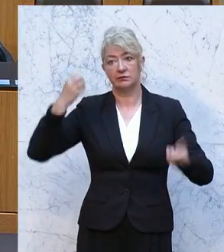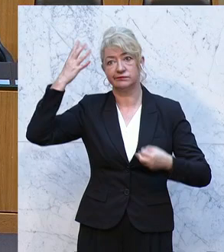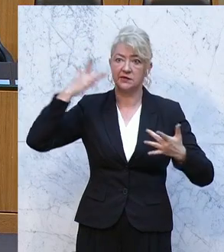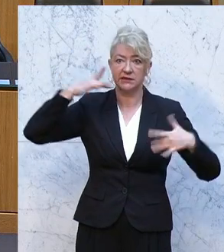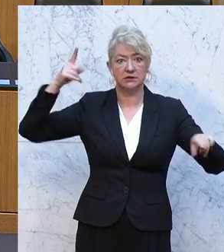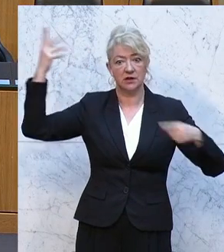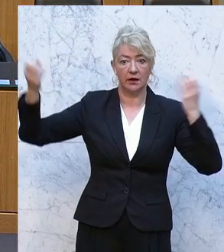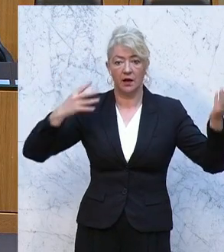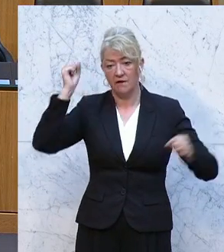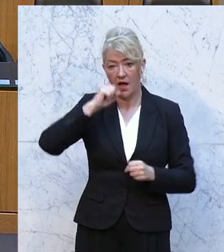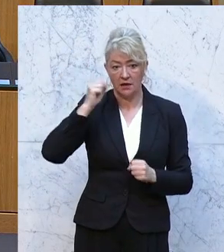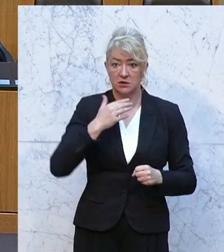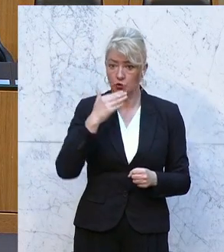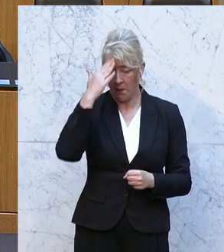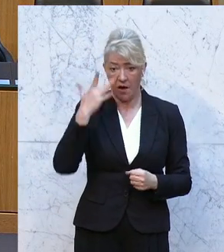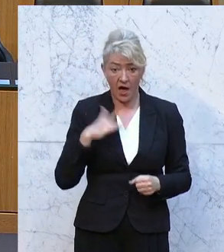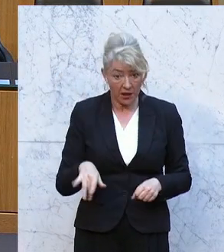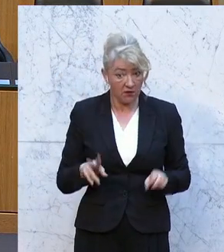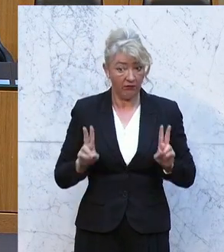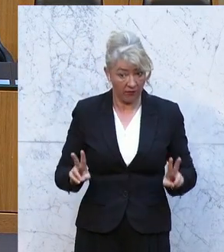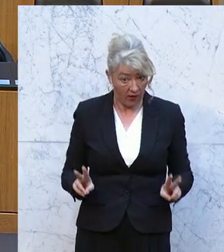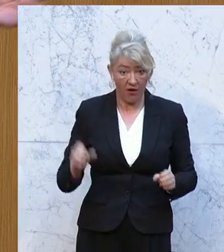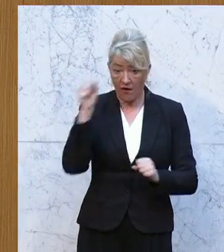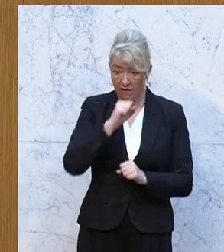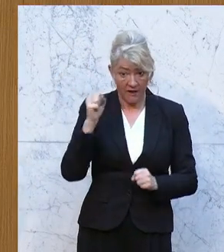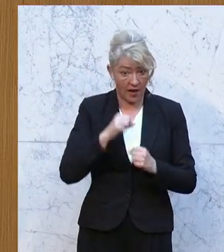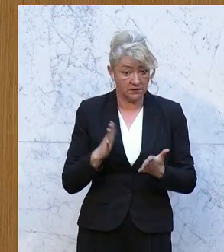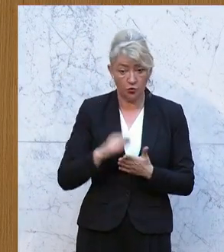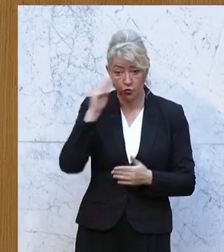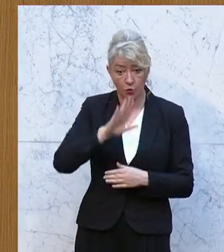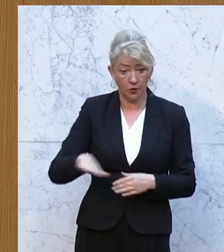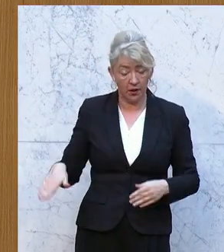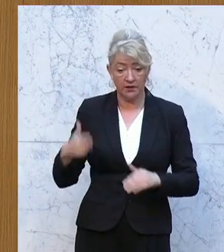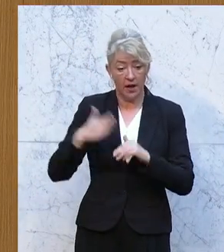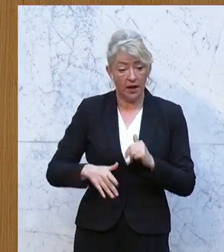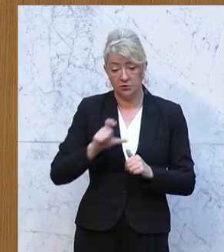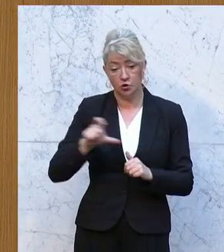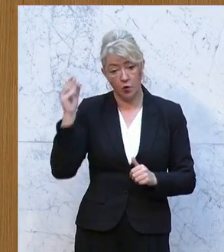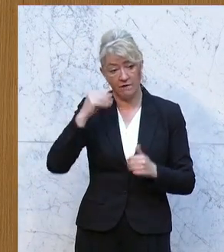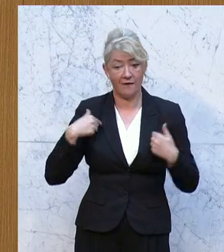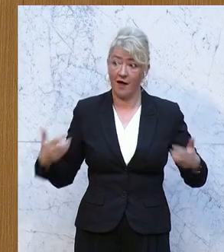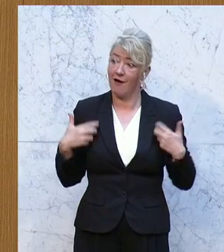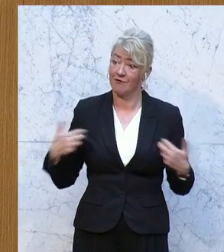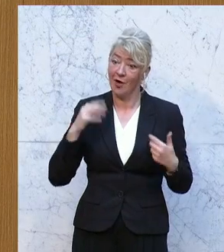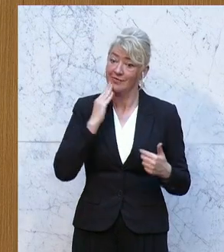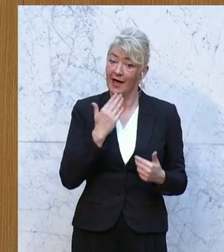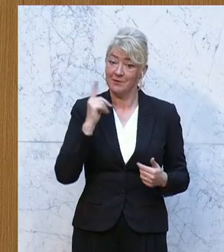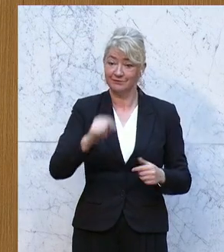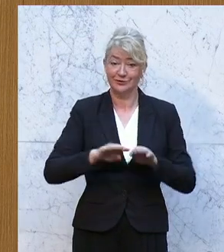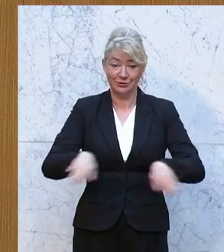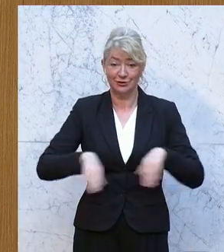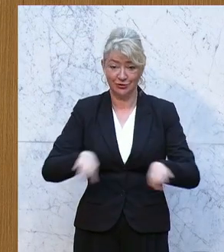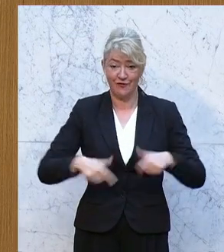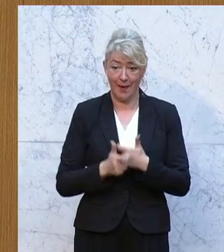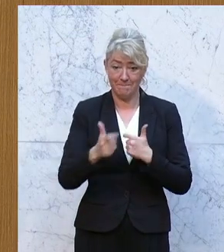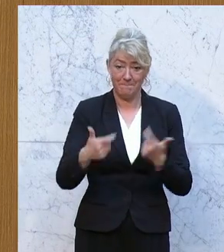Hitze. Wahnsinn, es ist im Sommer heiß. Es ist ja Wahnsinn. Also die Schulkinder, die sich in den letzten Schulwochen gefreut haben, dass sie am Nachmittag ins Schwimmbad gehen